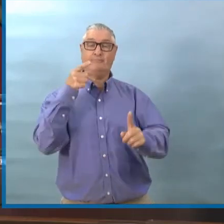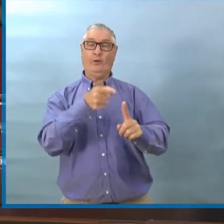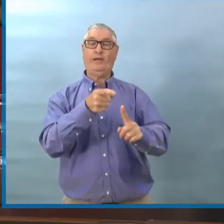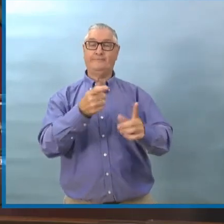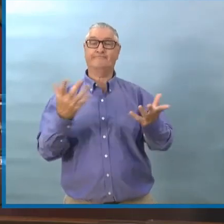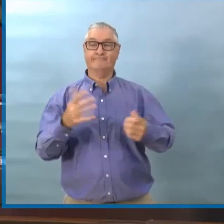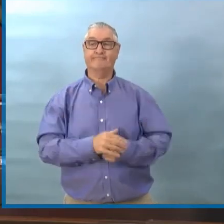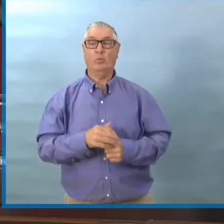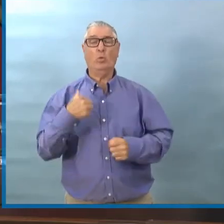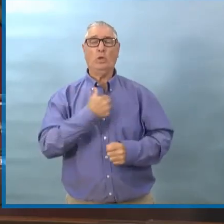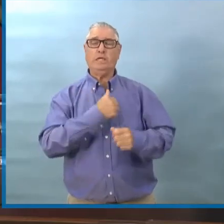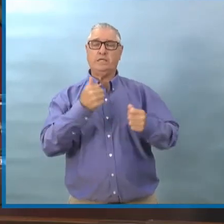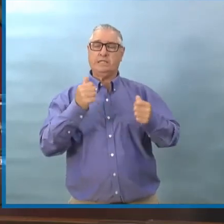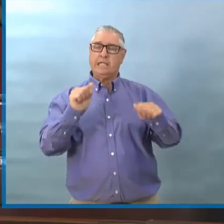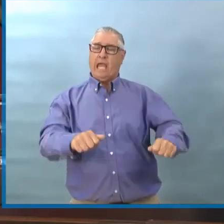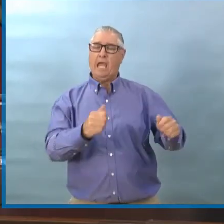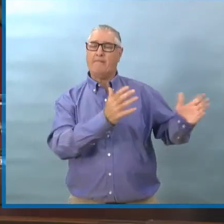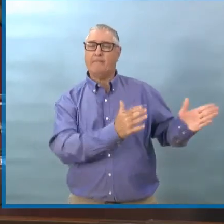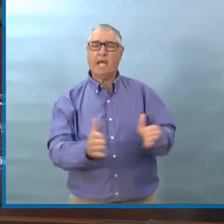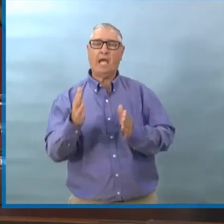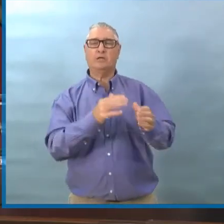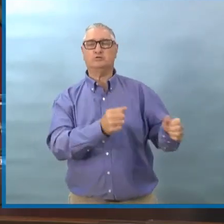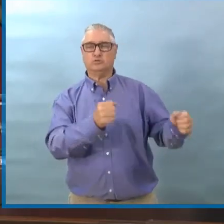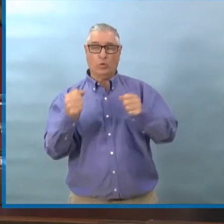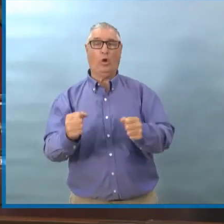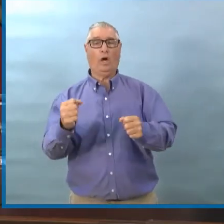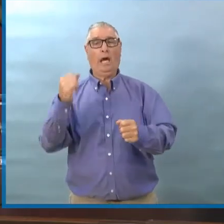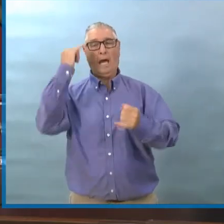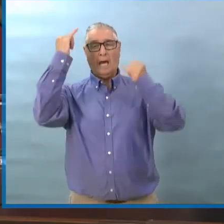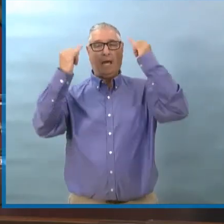Et je n'ai aucun doute qu'il peut y avoir un plan solide.